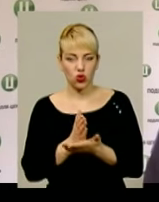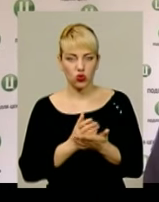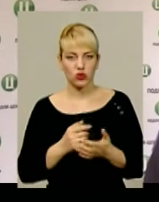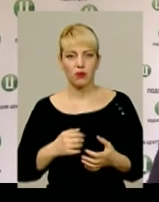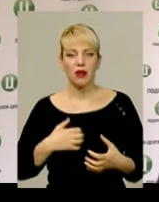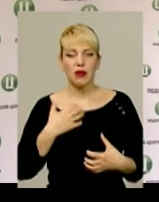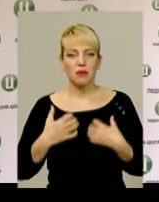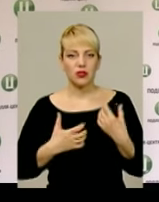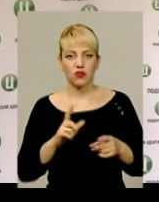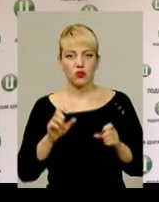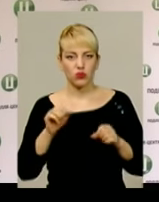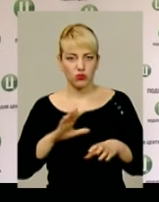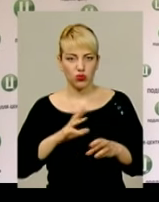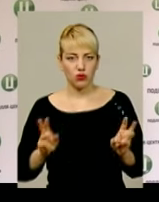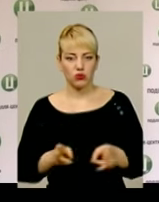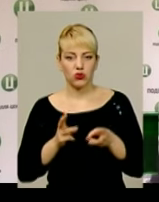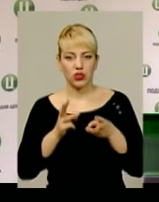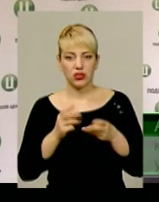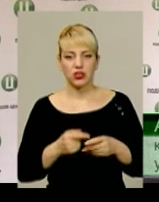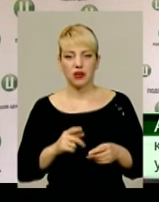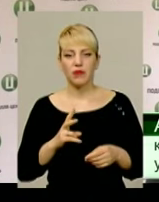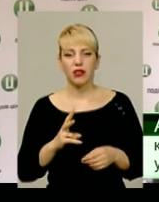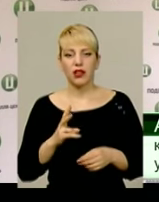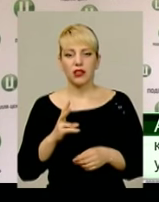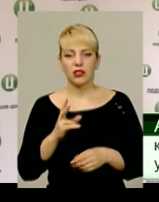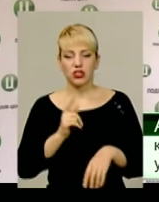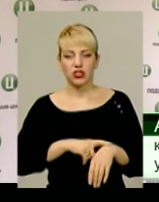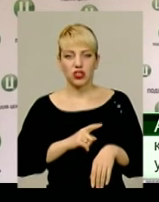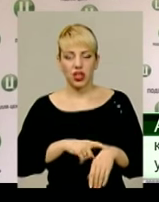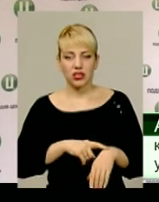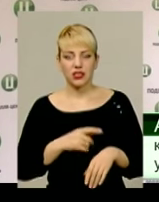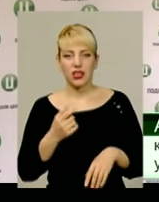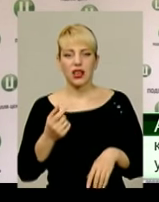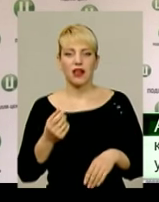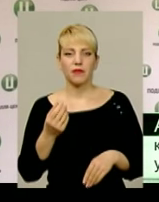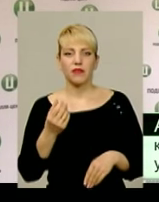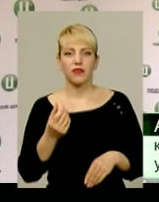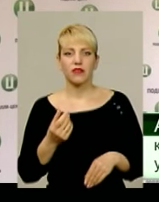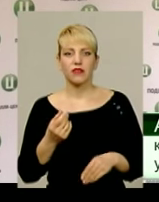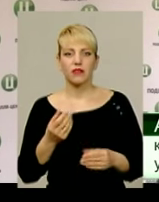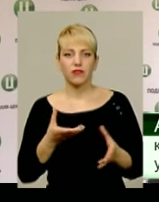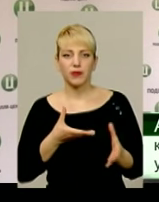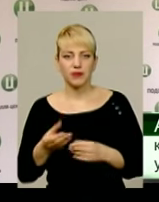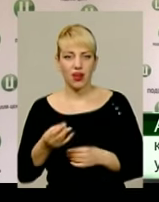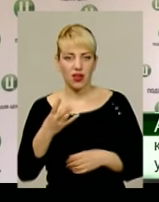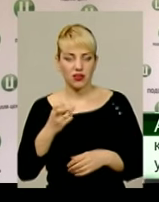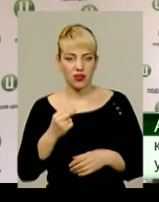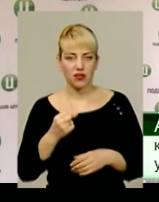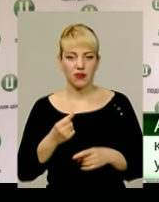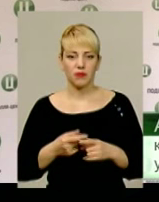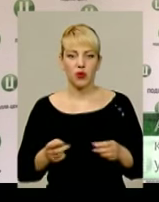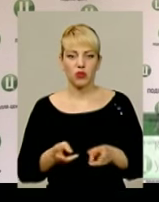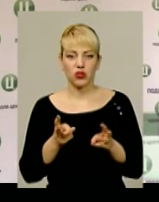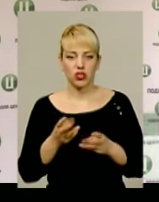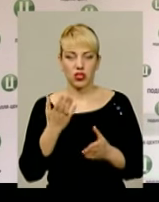звичайній нарядовій пожежі час грає дуже велику роль. Тому що якщо втрутитись в ліквідацію цієї